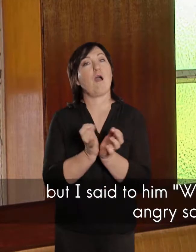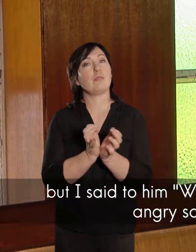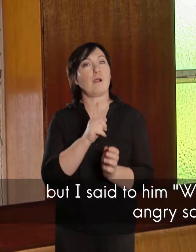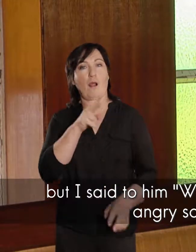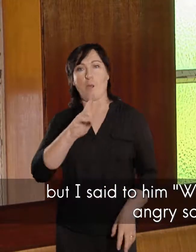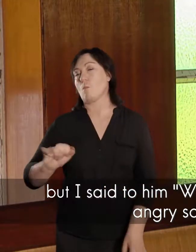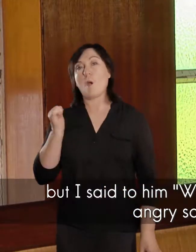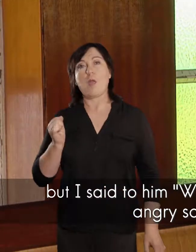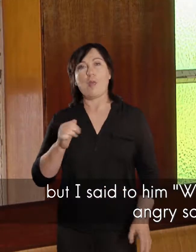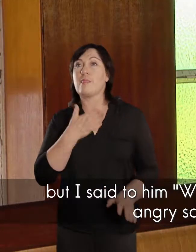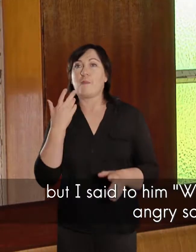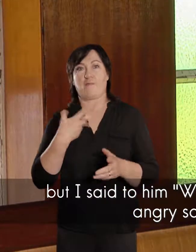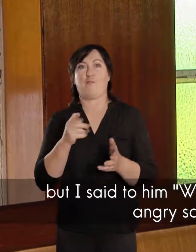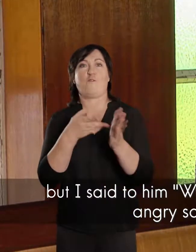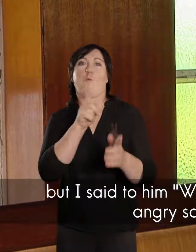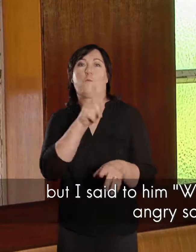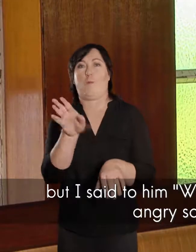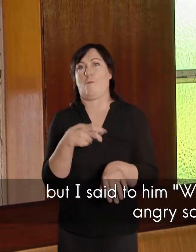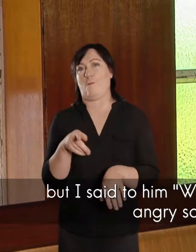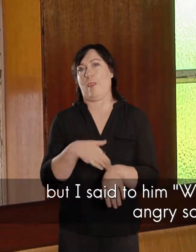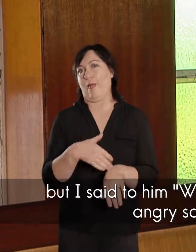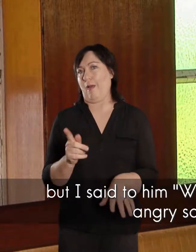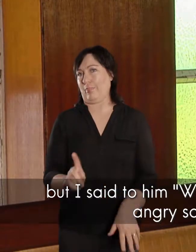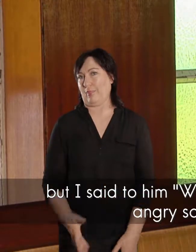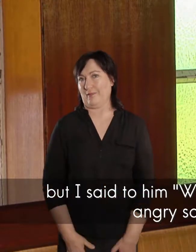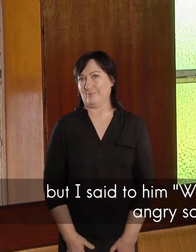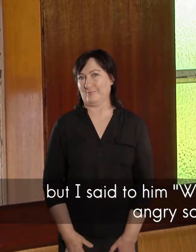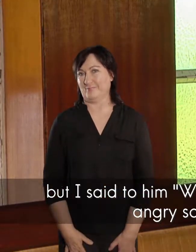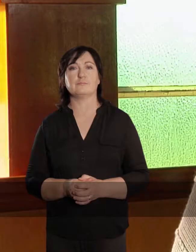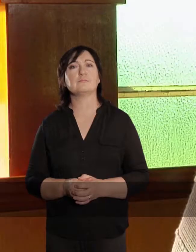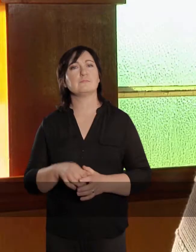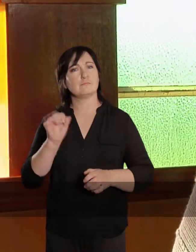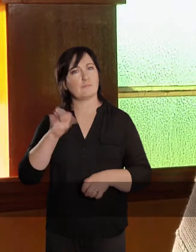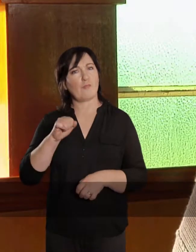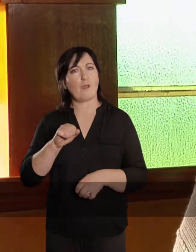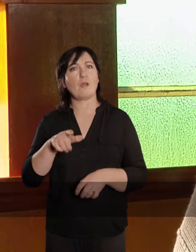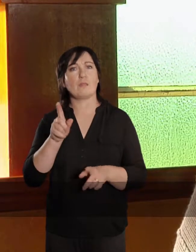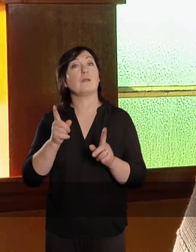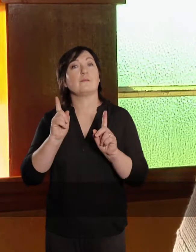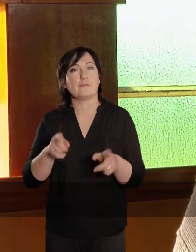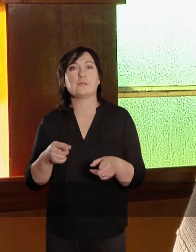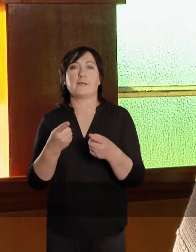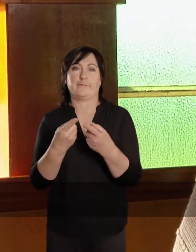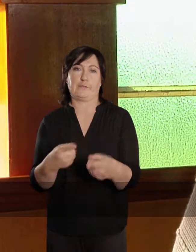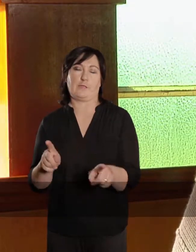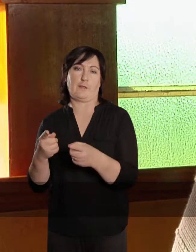dat jy half kwijf, soms inkom, want dan gaan niemand, mis vir jou vraag, ook mys dominee laat nie. Daar was verskille ook.